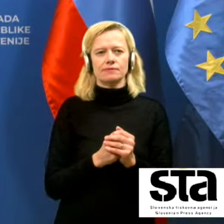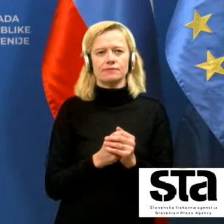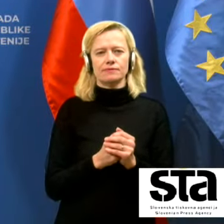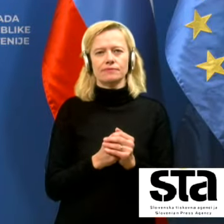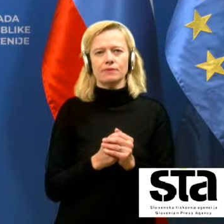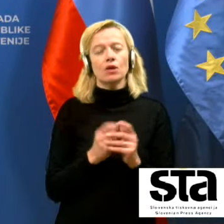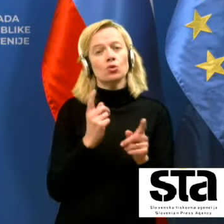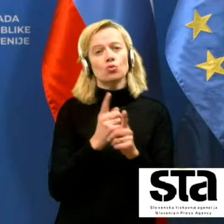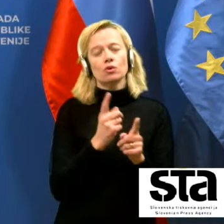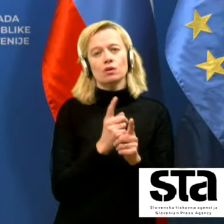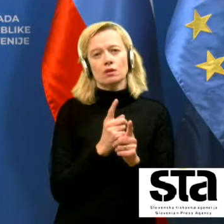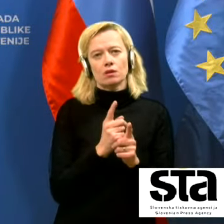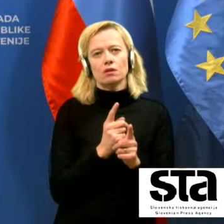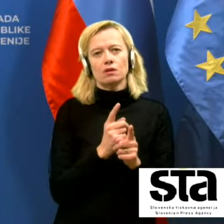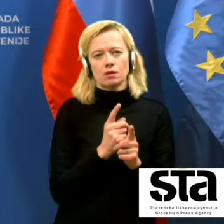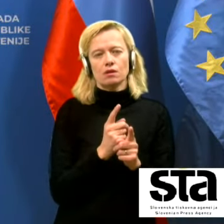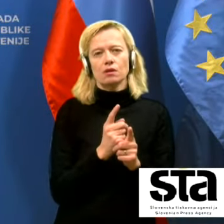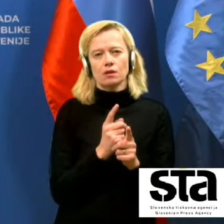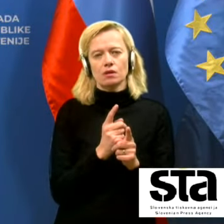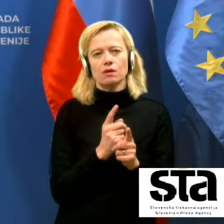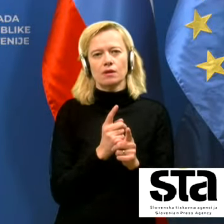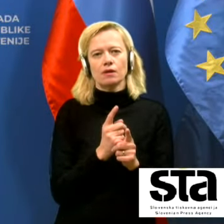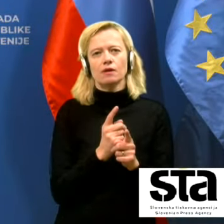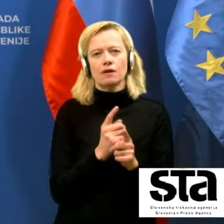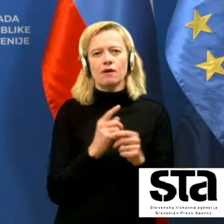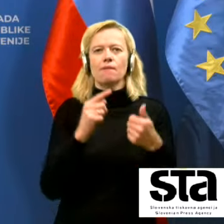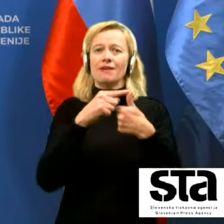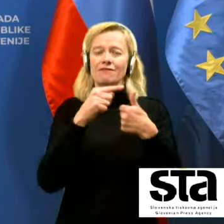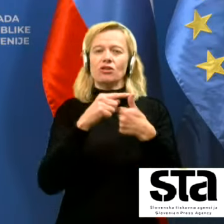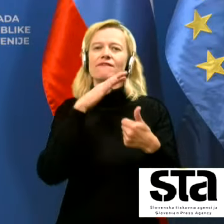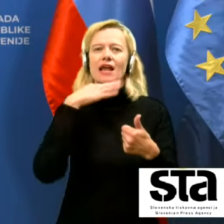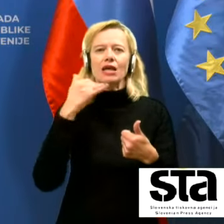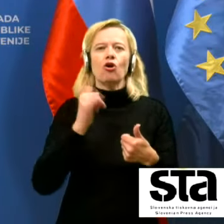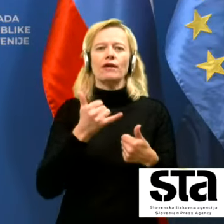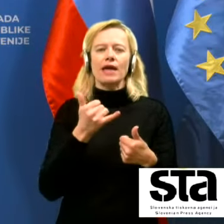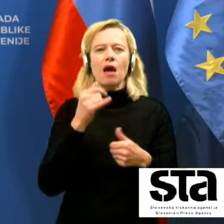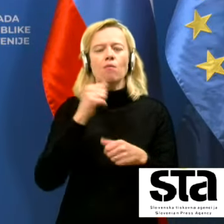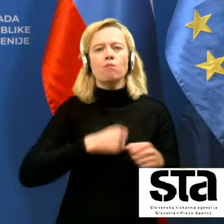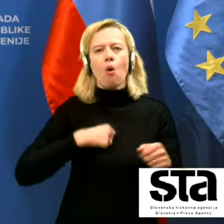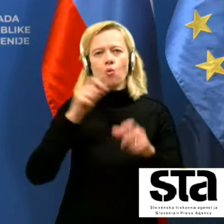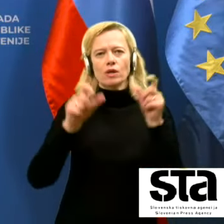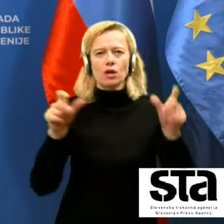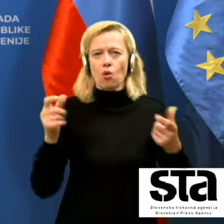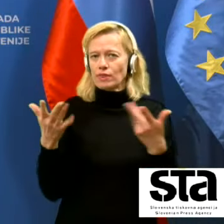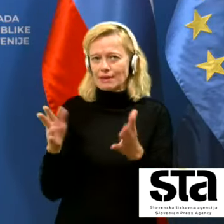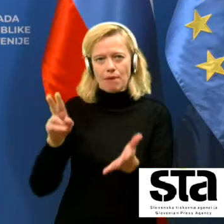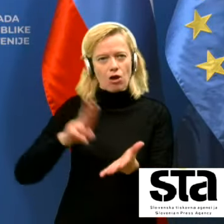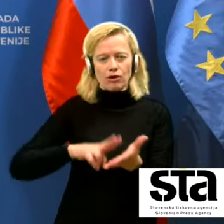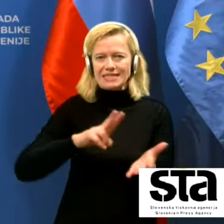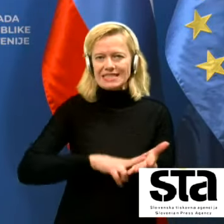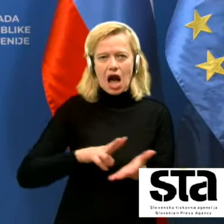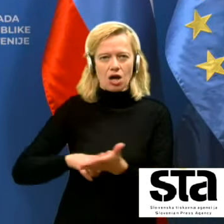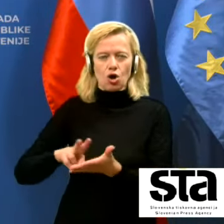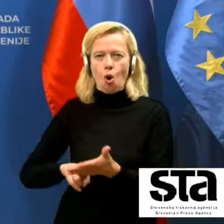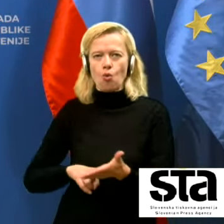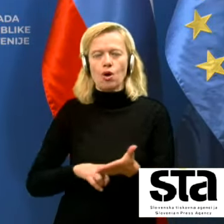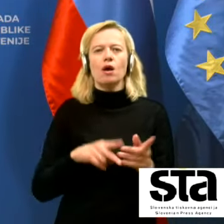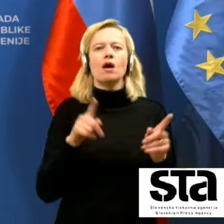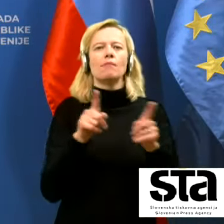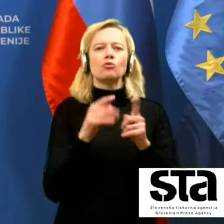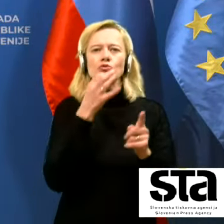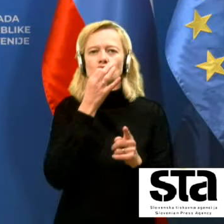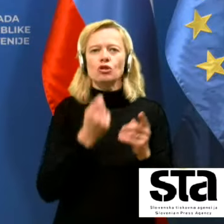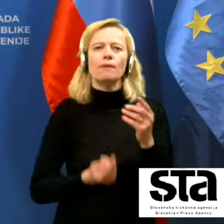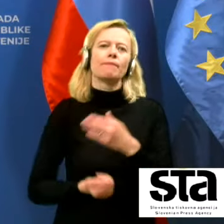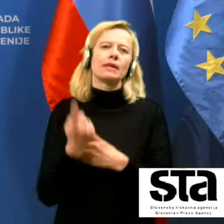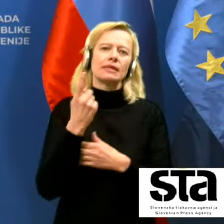omenil, da je prvič veliko asimptomatskih bolnikov, predvsem pa, da vsi, tudi če ne pride do teže